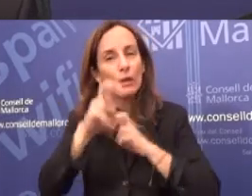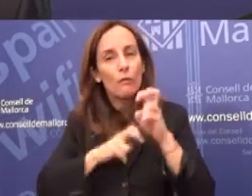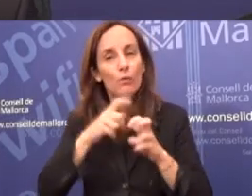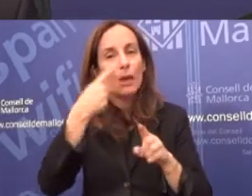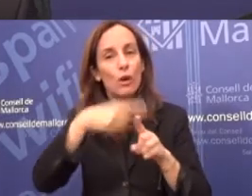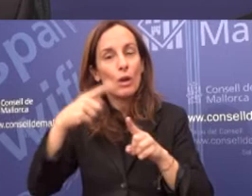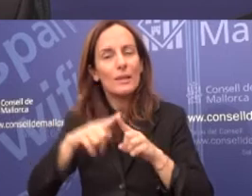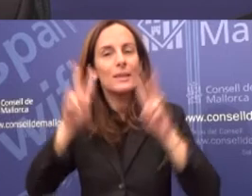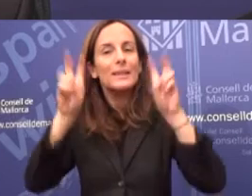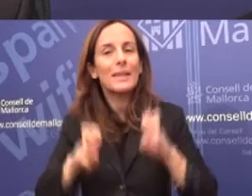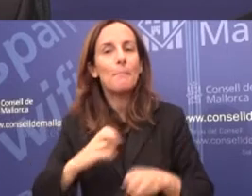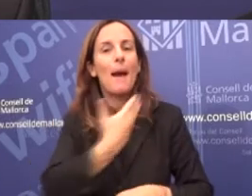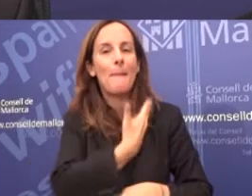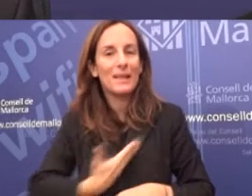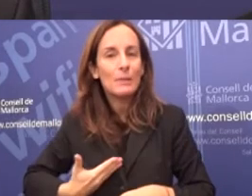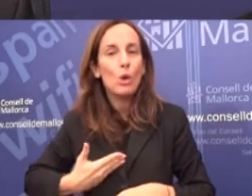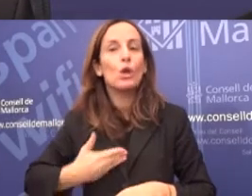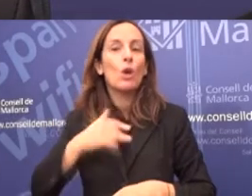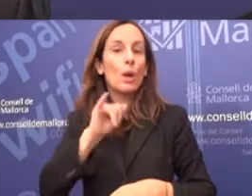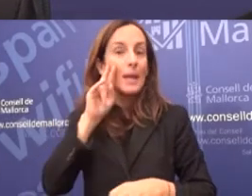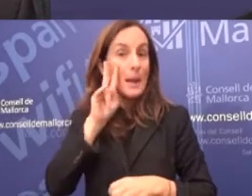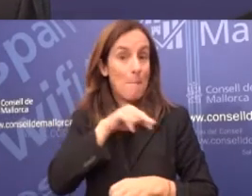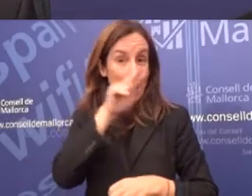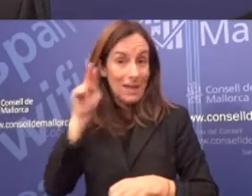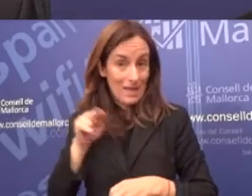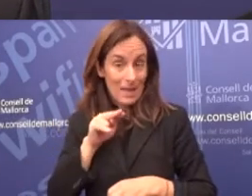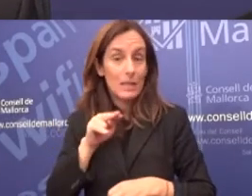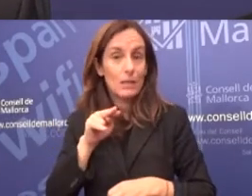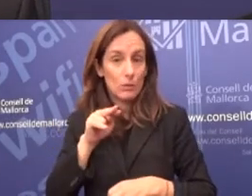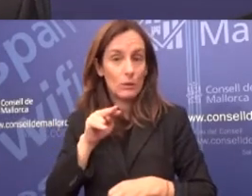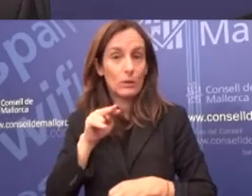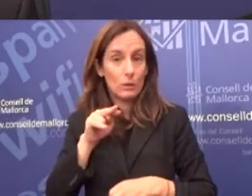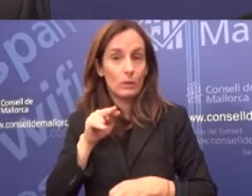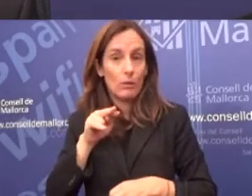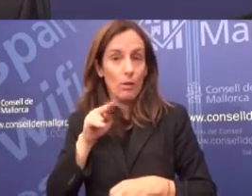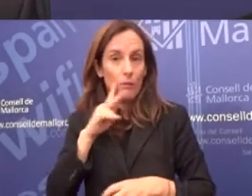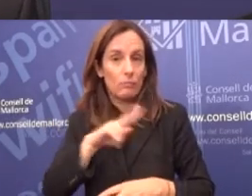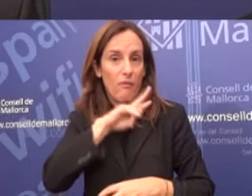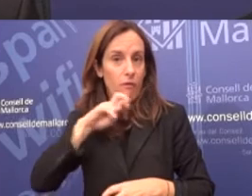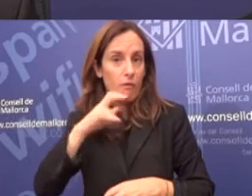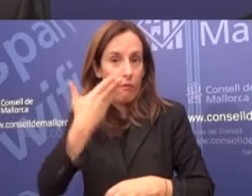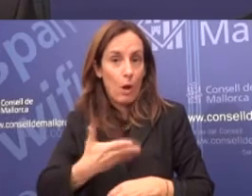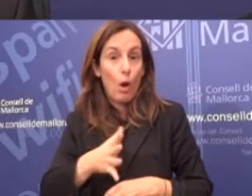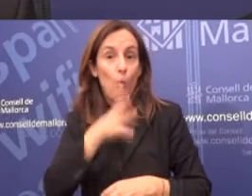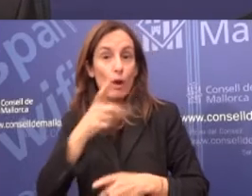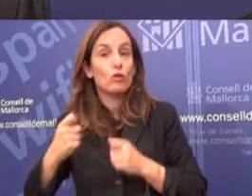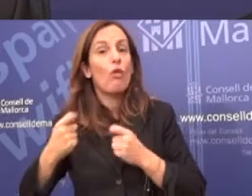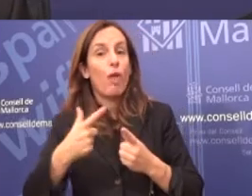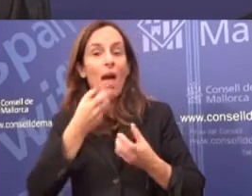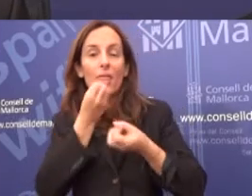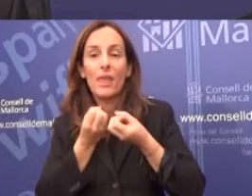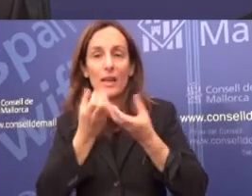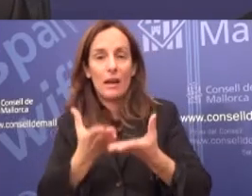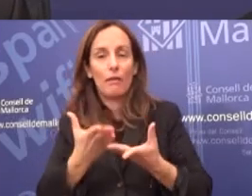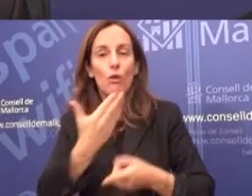restauració d'elements de caire patrimonial i paisatgístic que varen propiciar que la Serra de Tramuntana